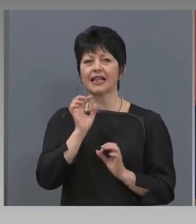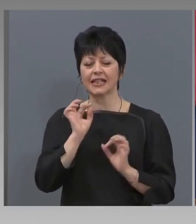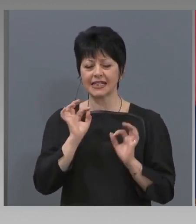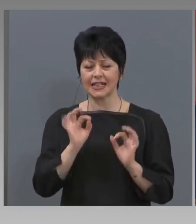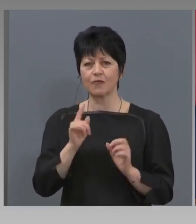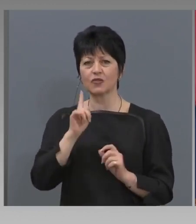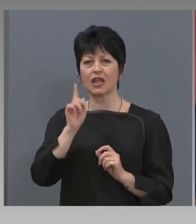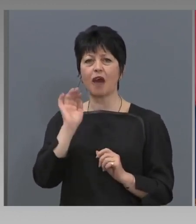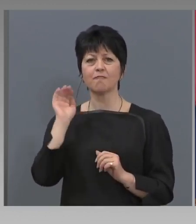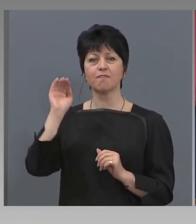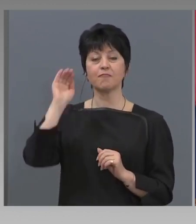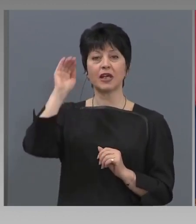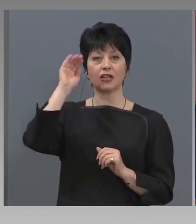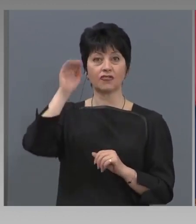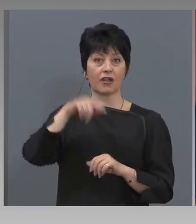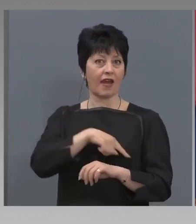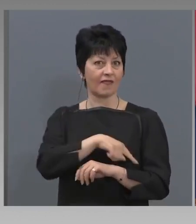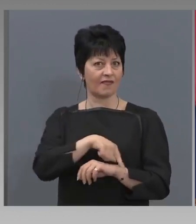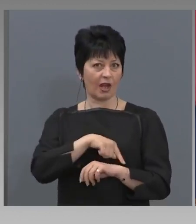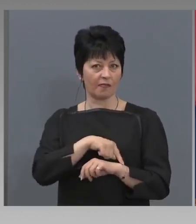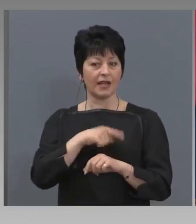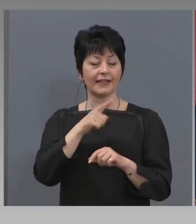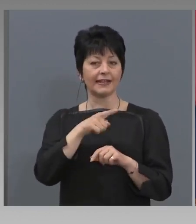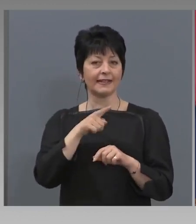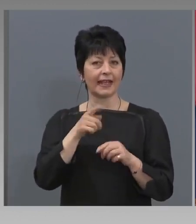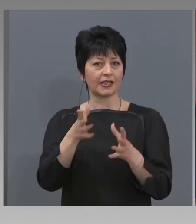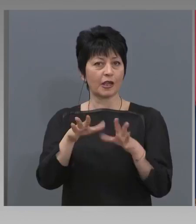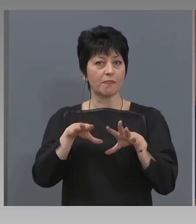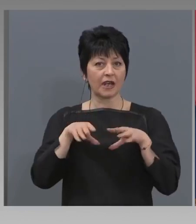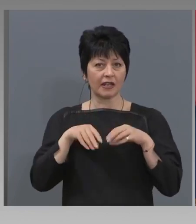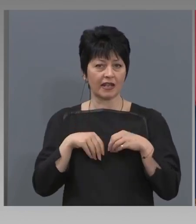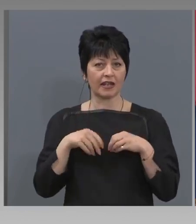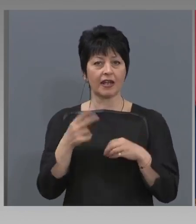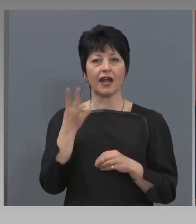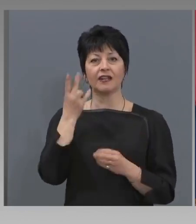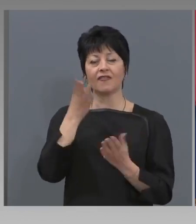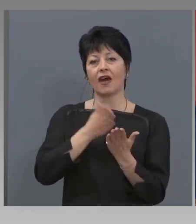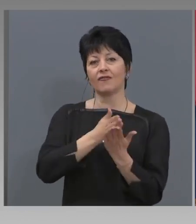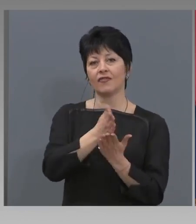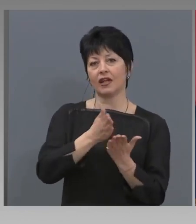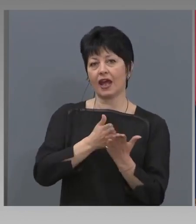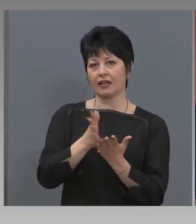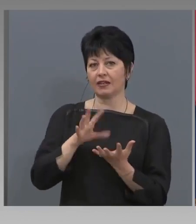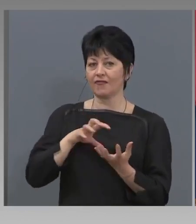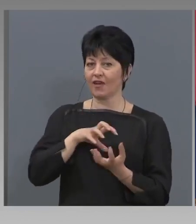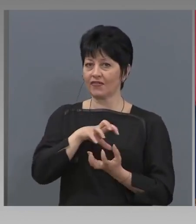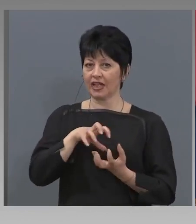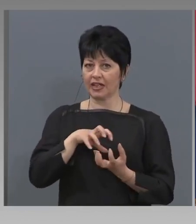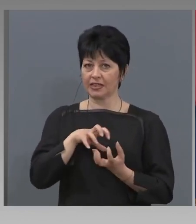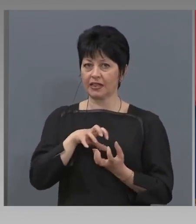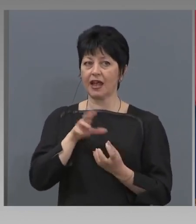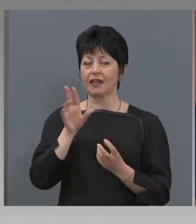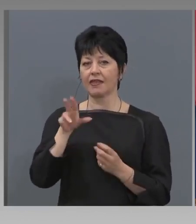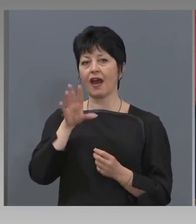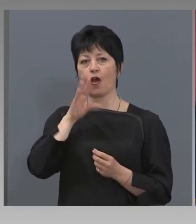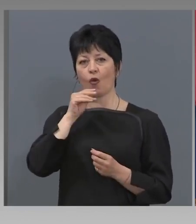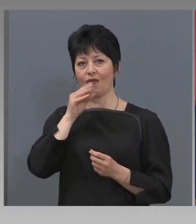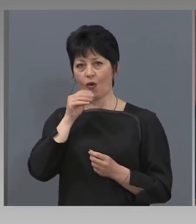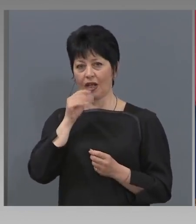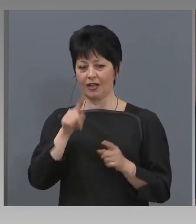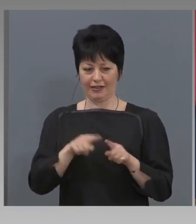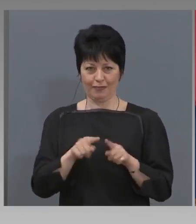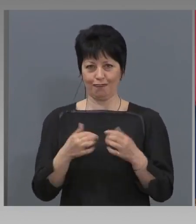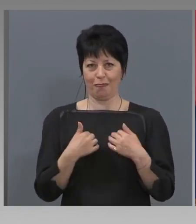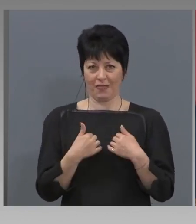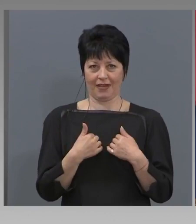Много е важно. Те са предприели два варианта има в криза, наговорене от такива като мен.